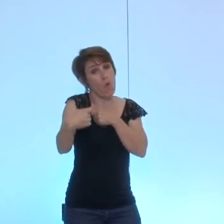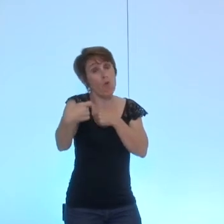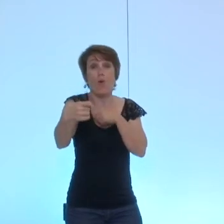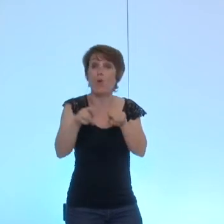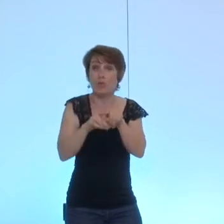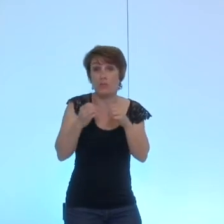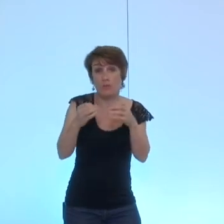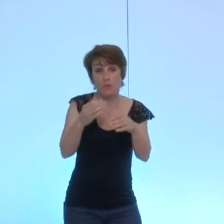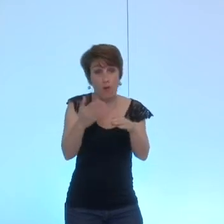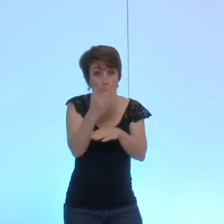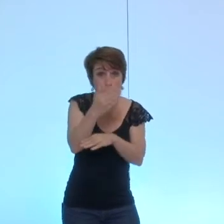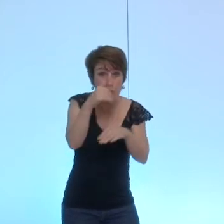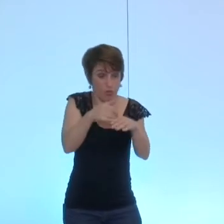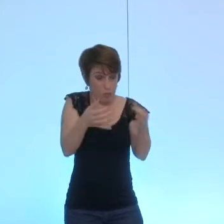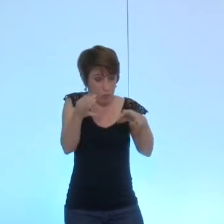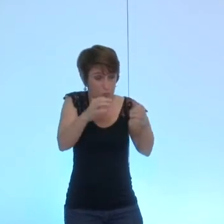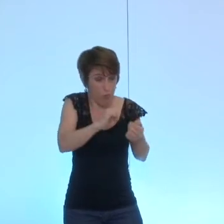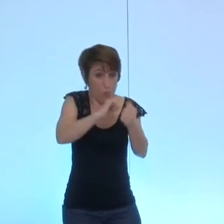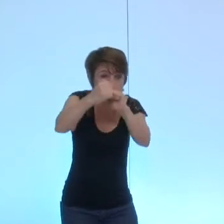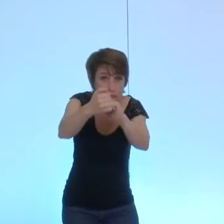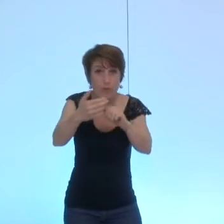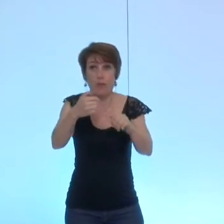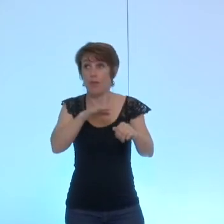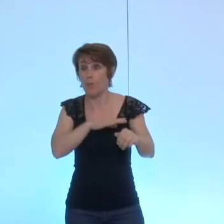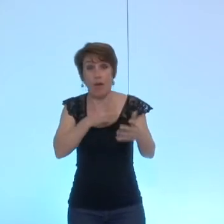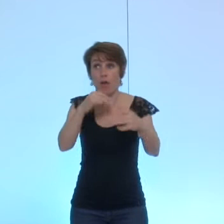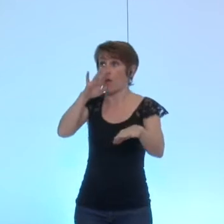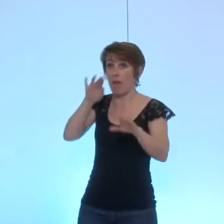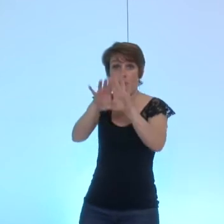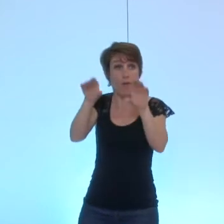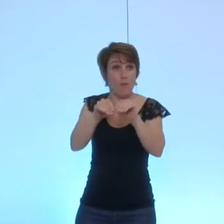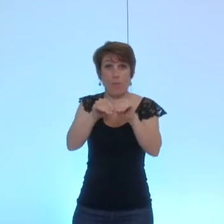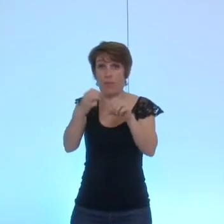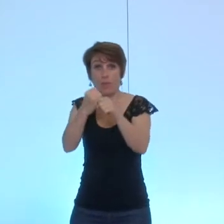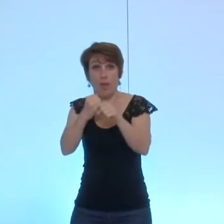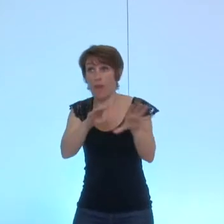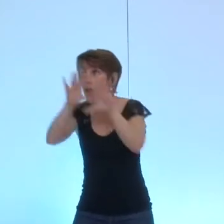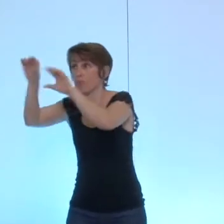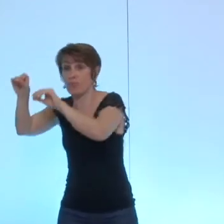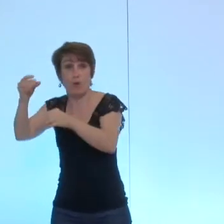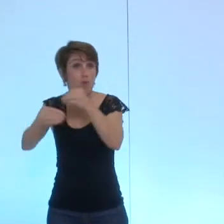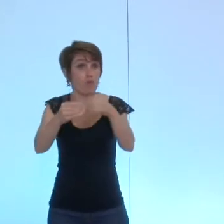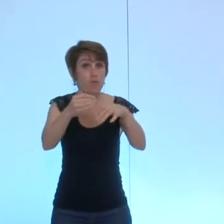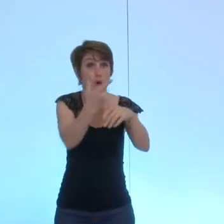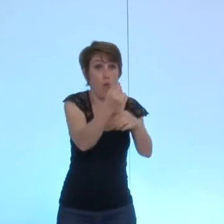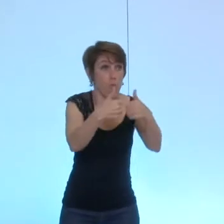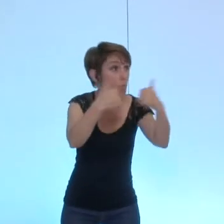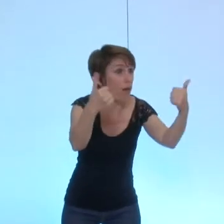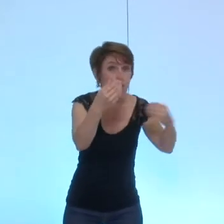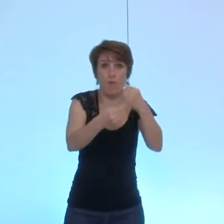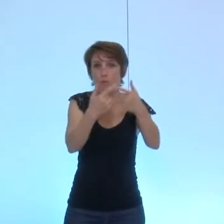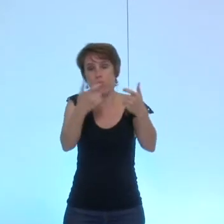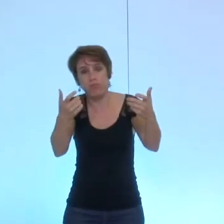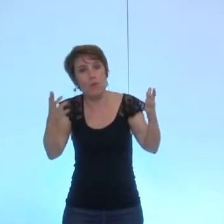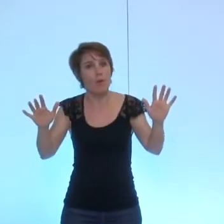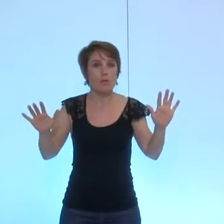dans la composition des foyers parce qu'il y une mutation professionnelle parce qu'il y a une séparation parce que etc. Donc